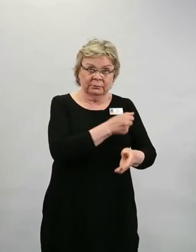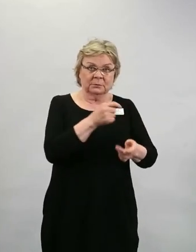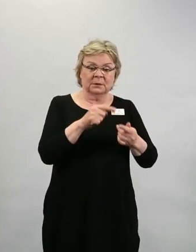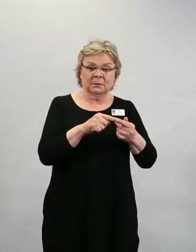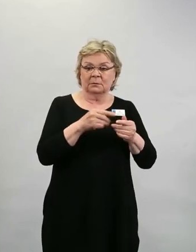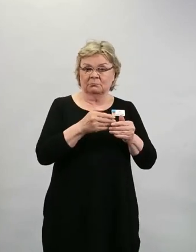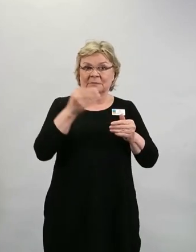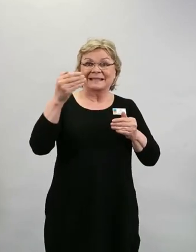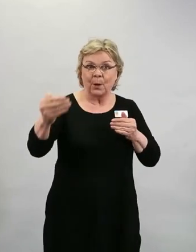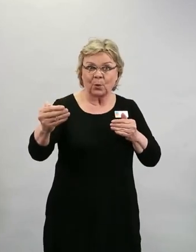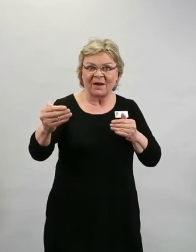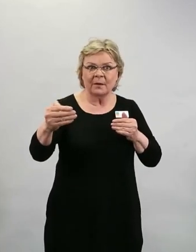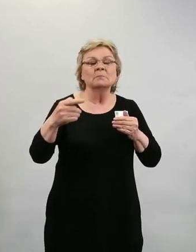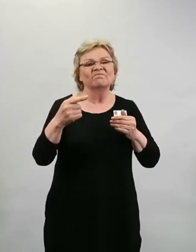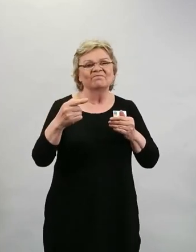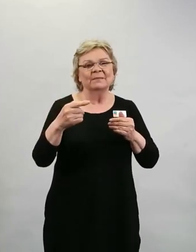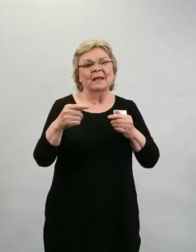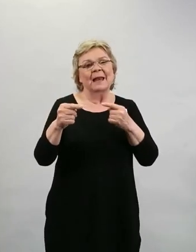lähempänä.